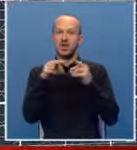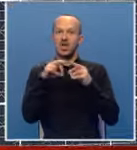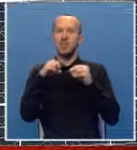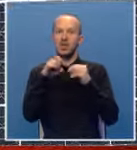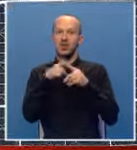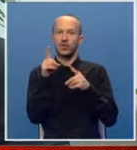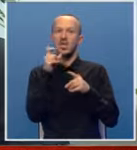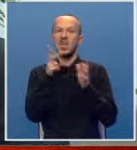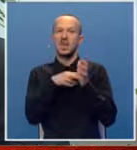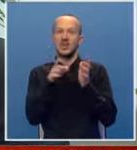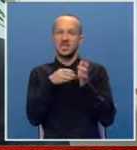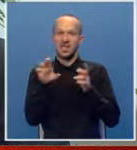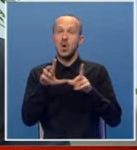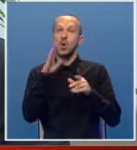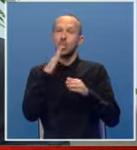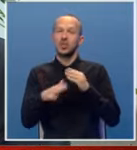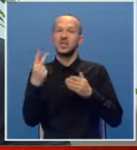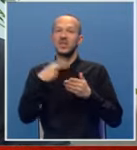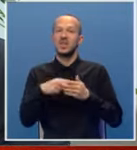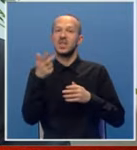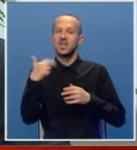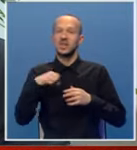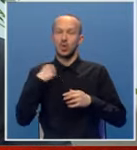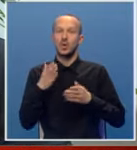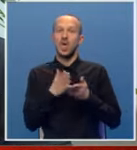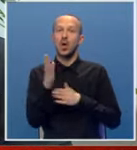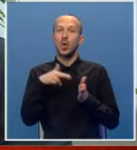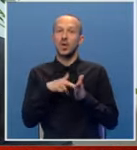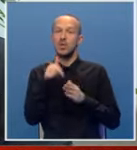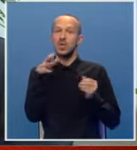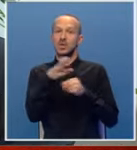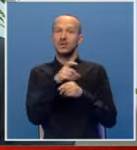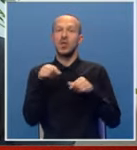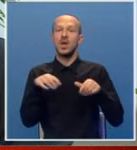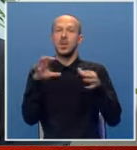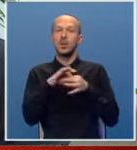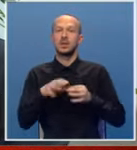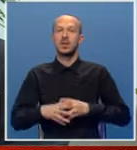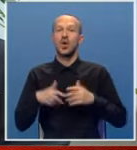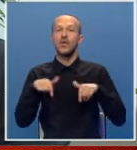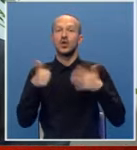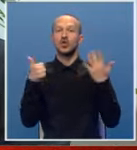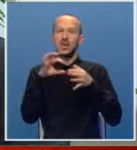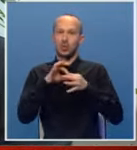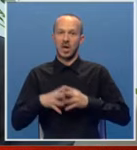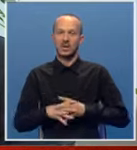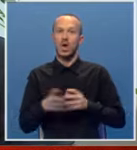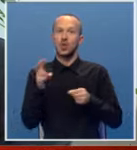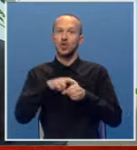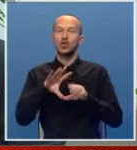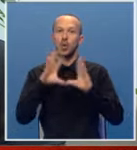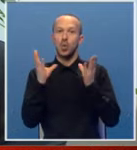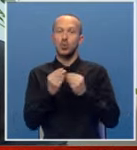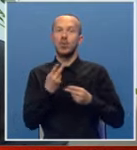Berkovićima i Nevesinju. U konačnici 2030. godine, ako krenemo i završimo s ove projekte, samo i šest projekata, učešći,